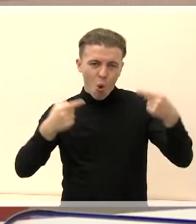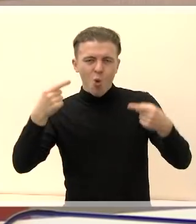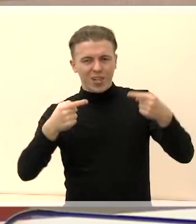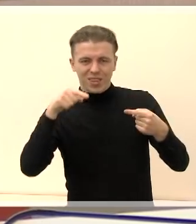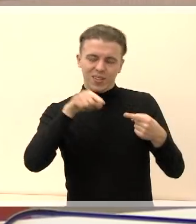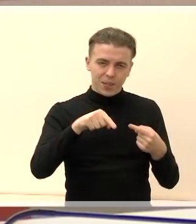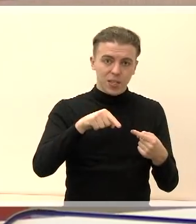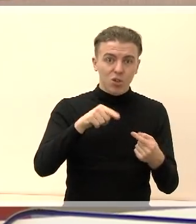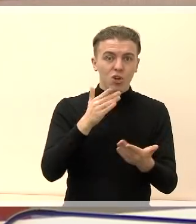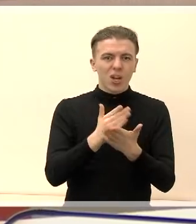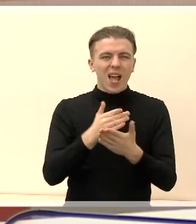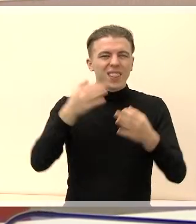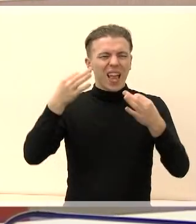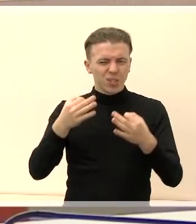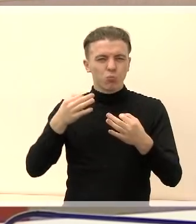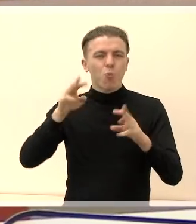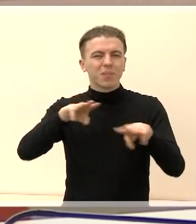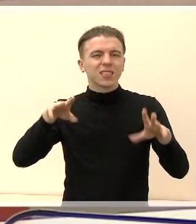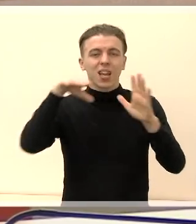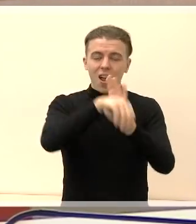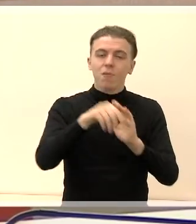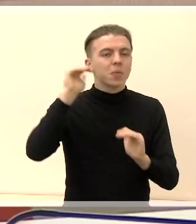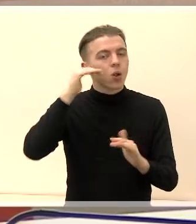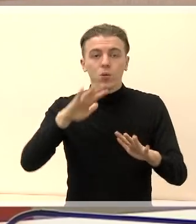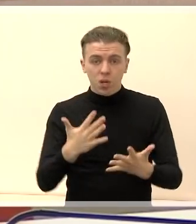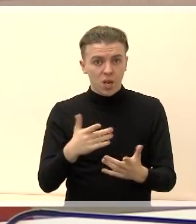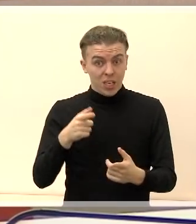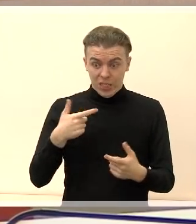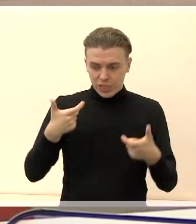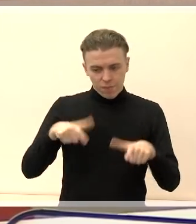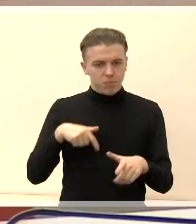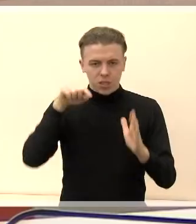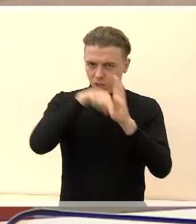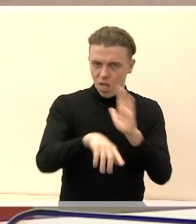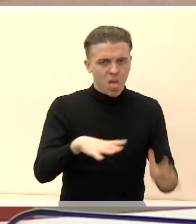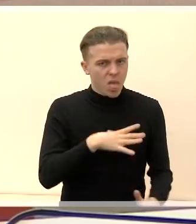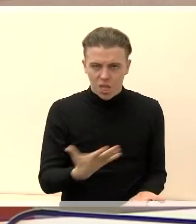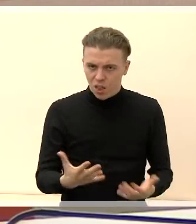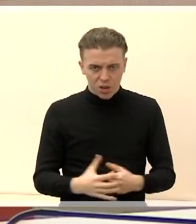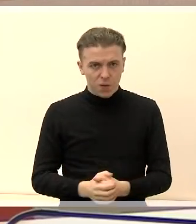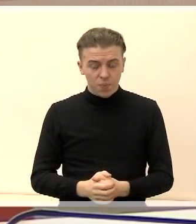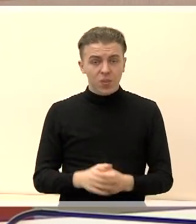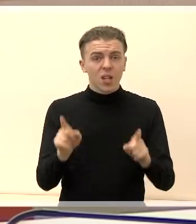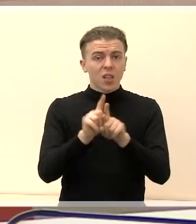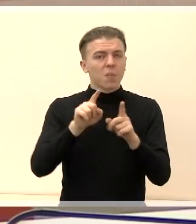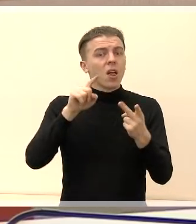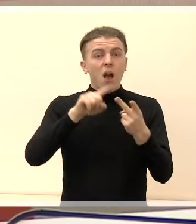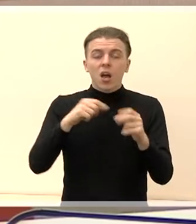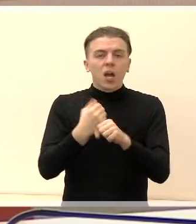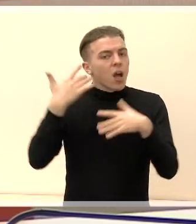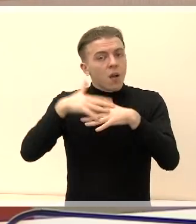kam priklauso teisingų ministerijai, savivalda neturi teisys jokių skištis. O kitą dalyką aš turėčiau galvoj,